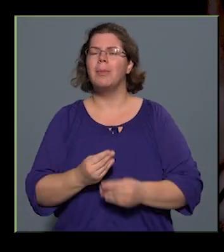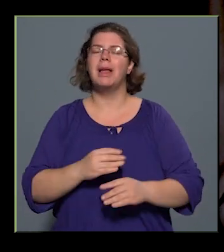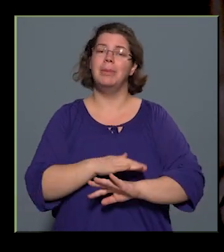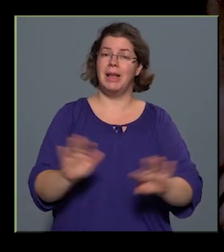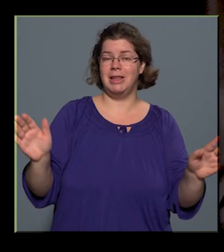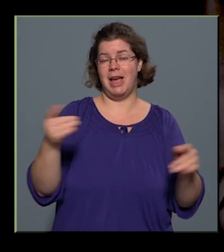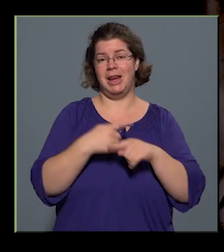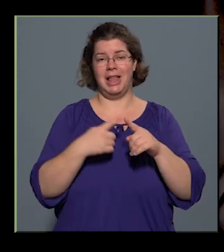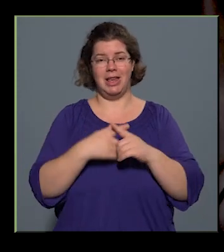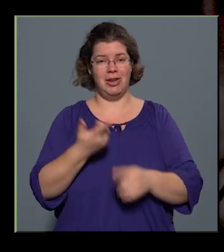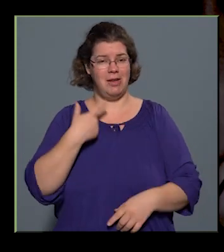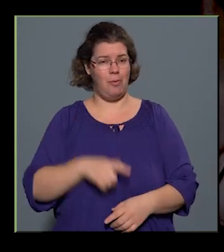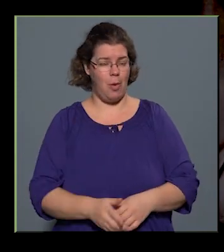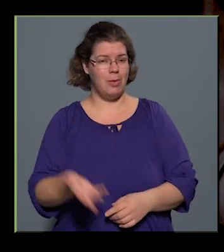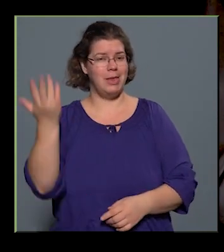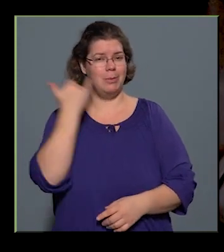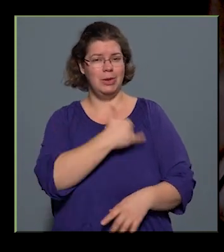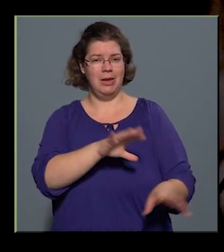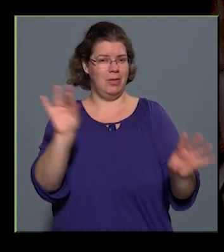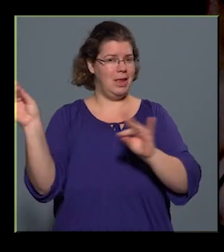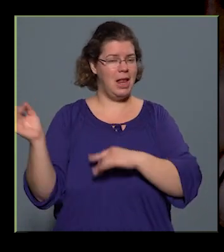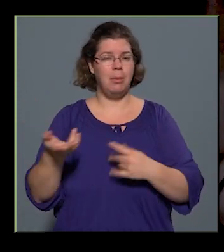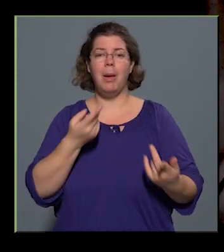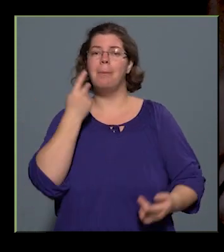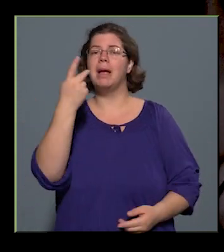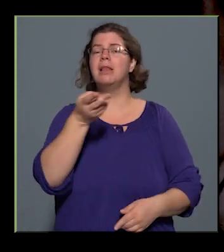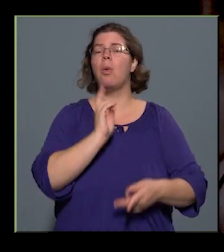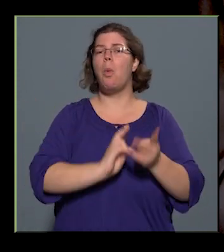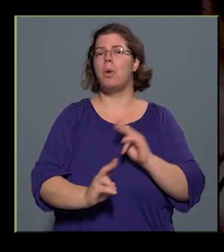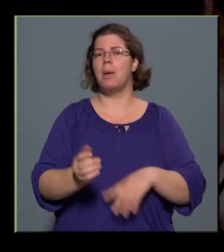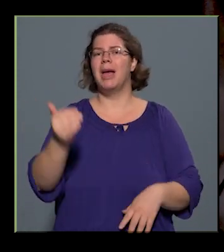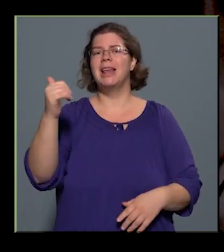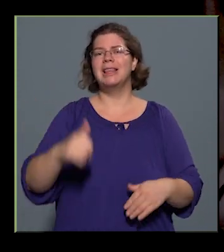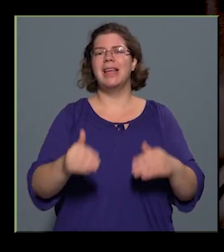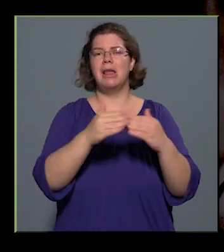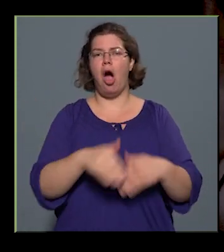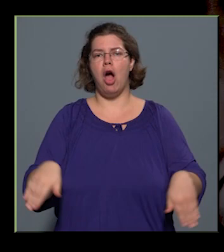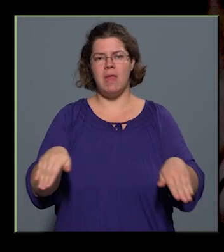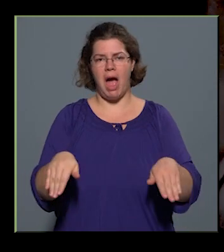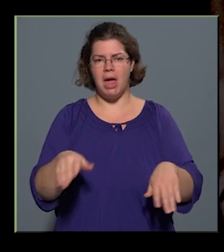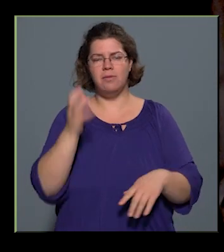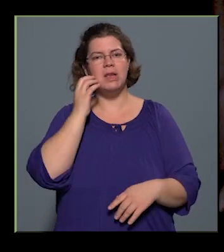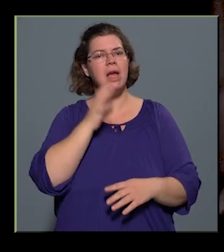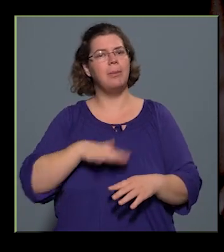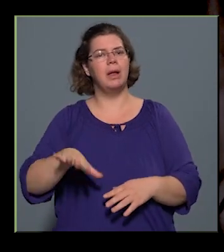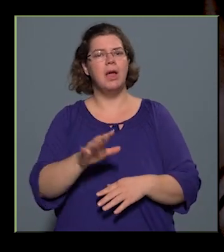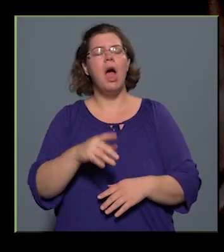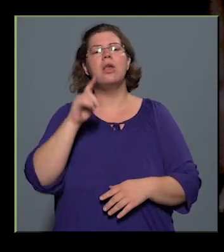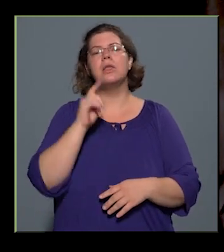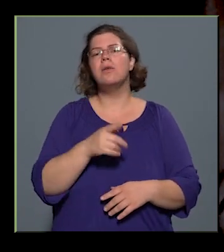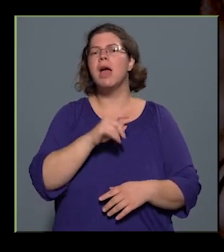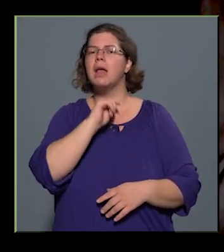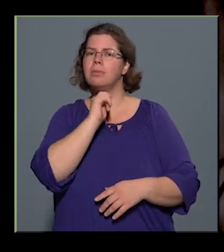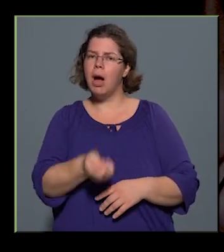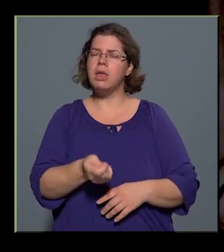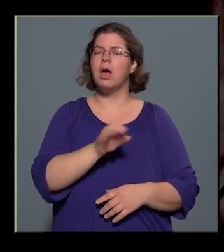voltunk az elmúlt évtizedekben, megnézzük, hogyan is ment egy déli határvidék mentén egy kisfaluban a szovjet-magyar barátság